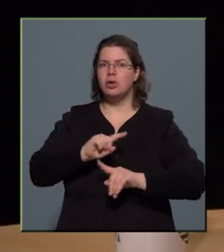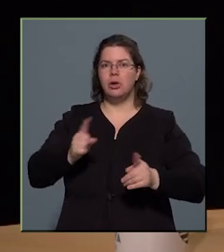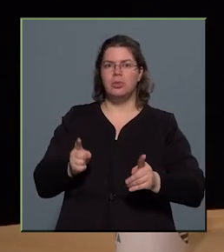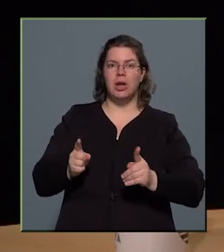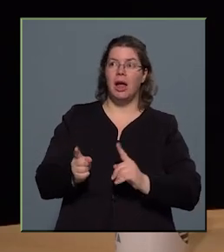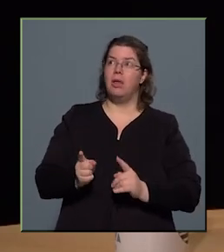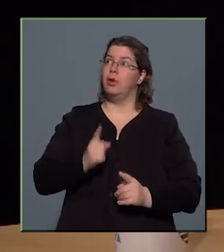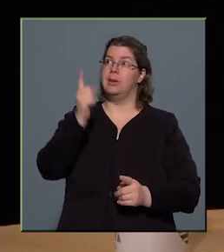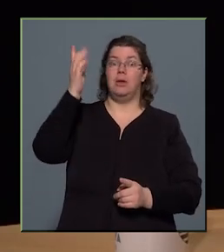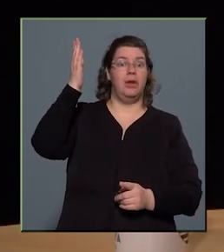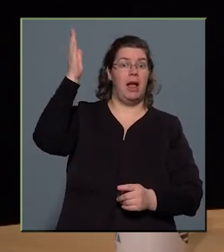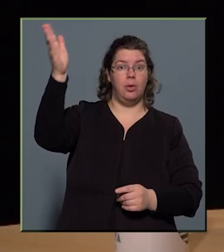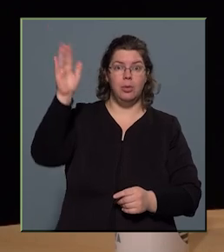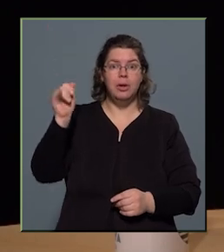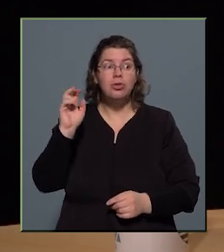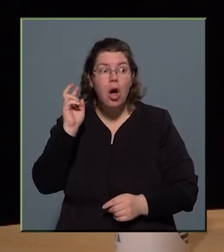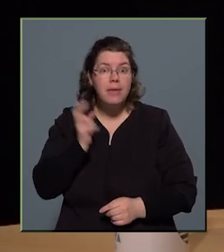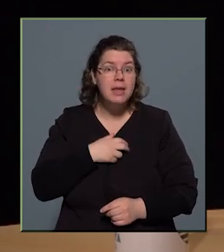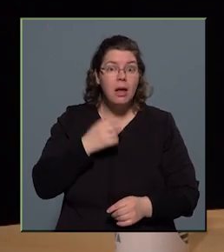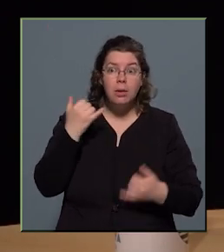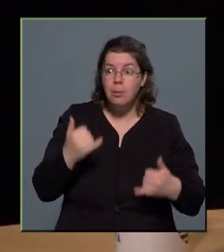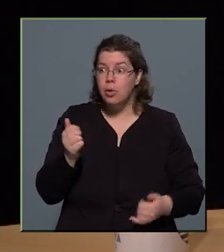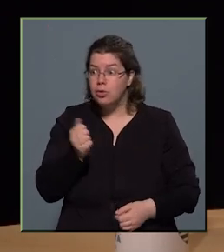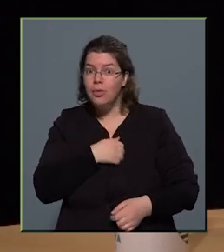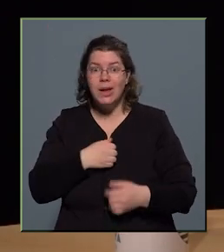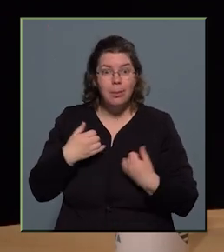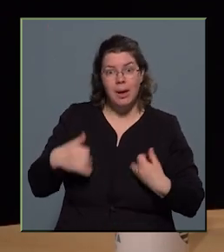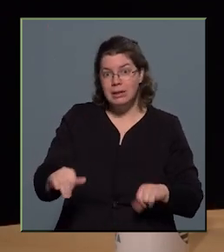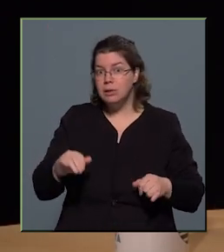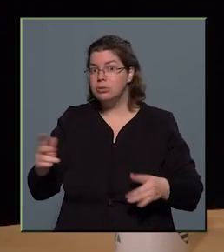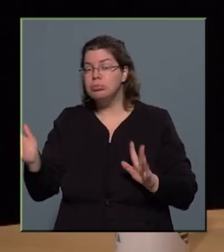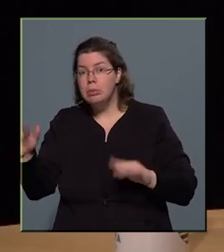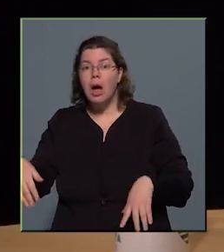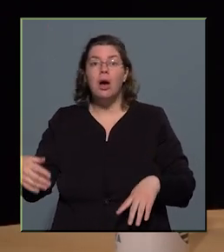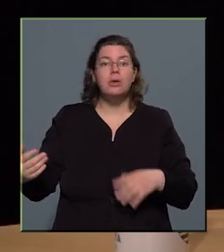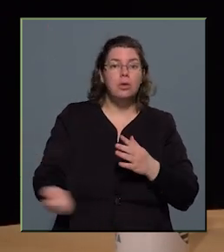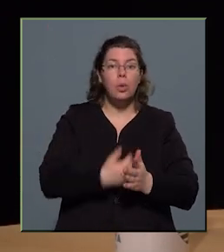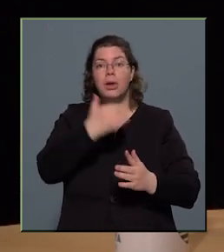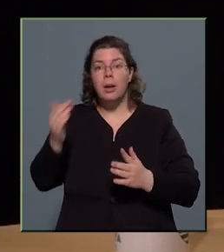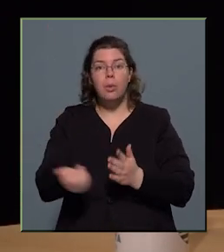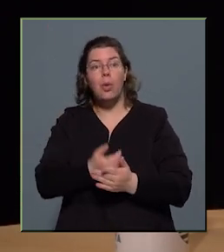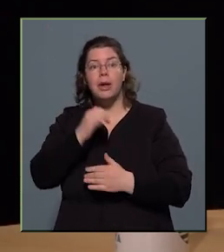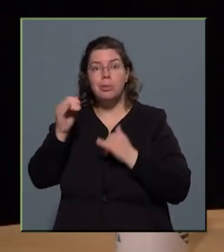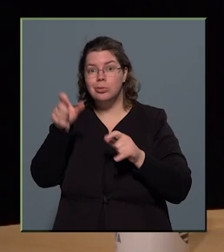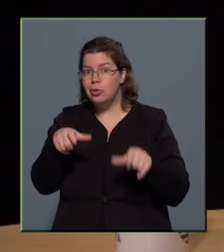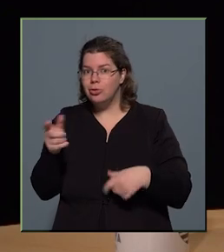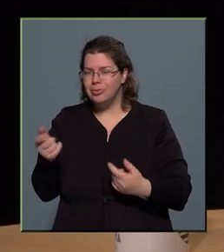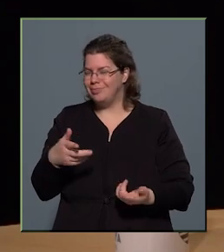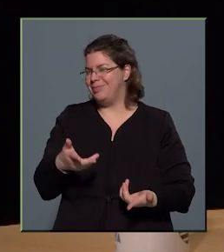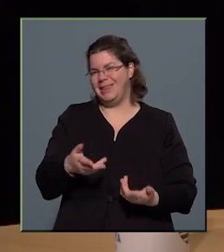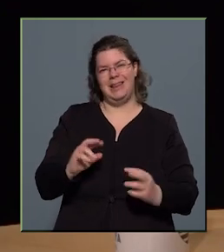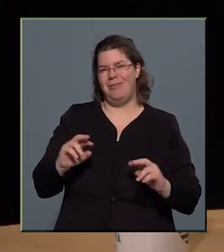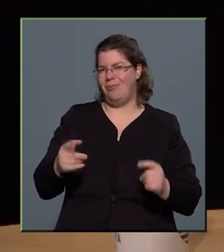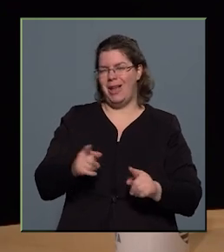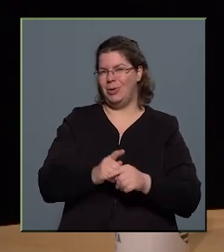világűrbe, és akkor megint azt hittük, hogy na most végre beindul, és majd jönnek az újabb és újabb utasok. De hát ez nem vált olyan